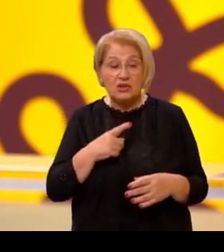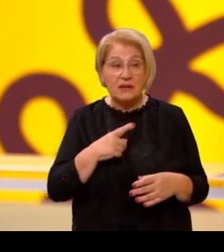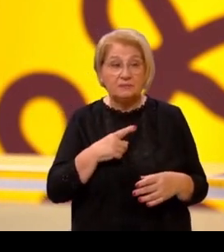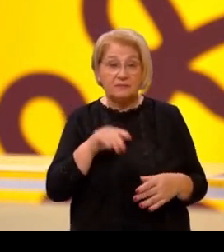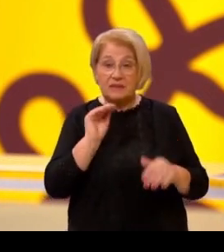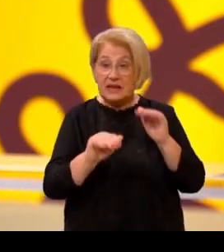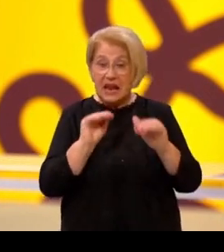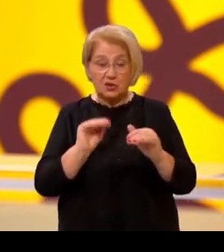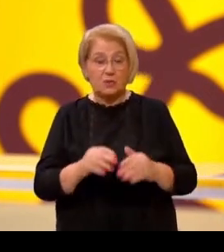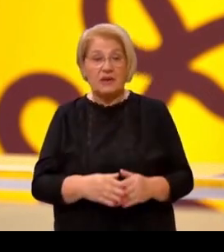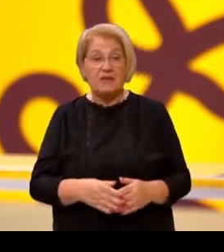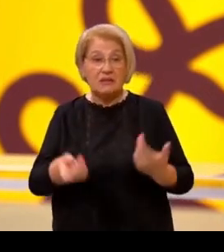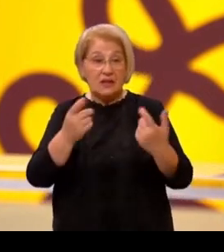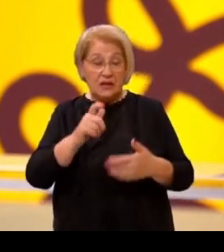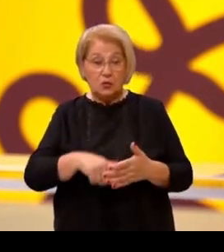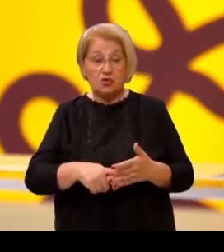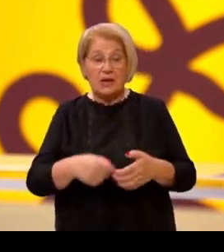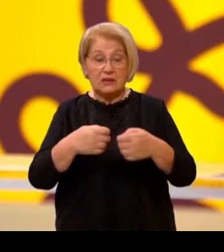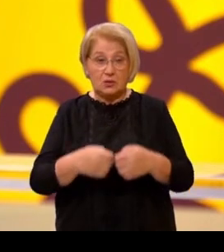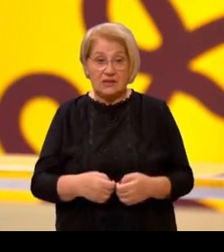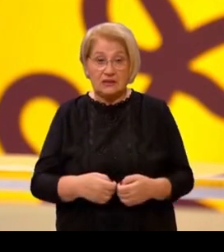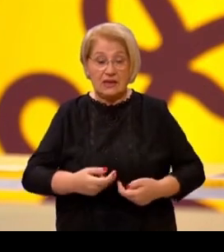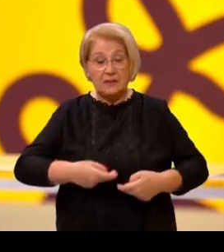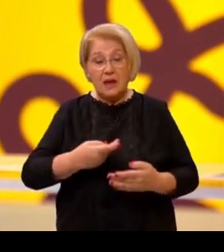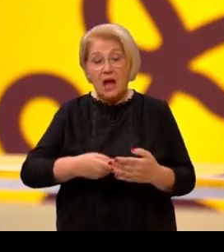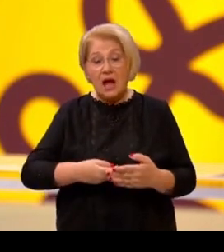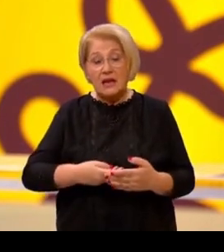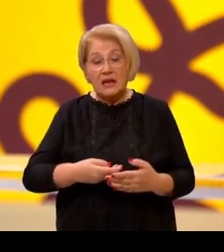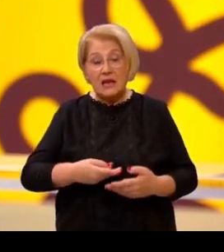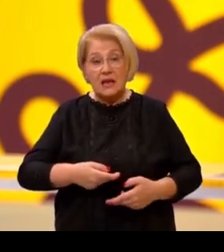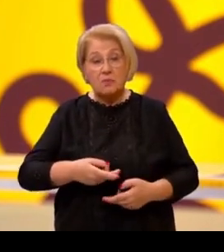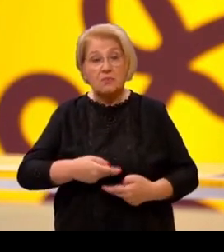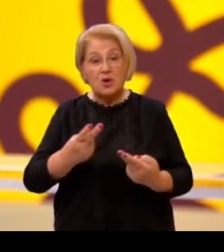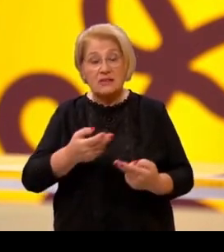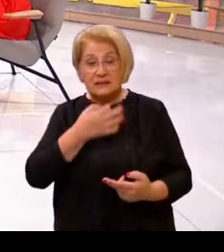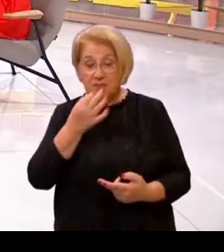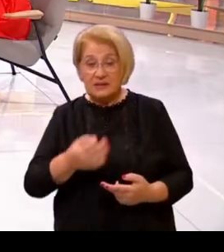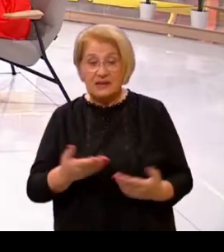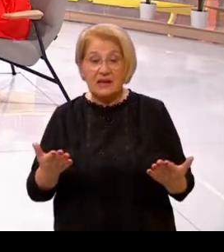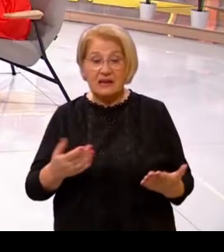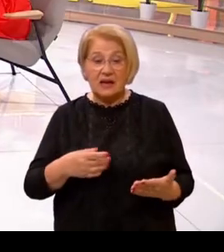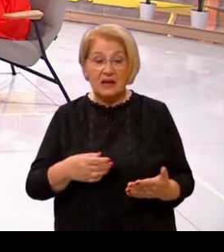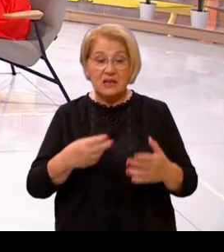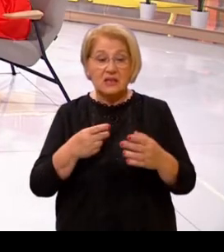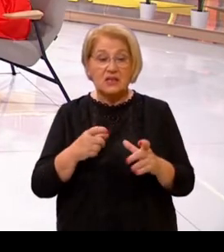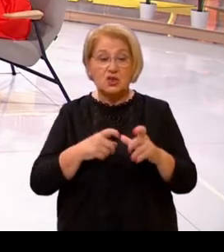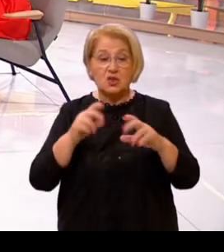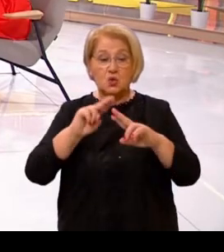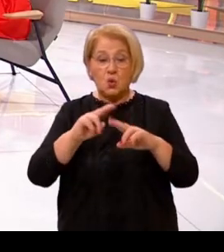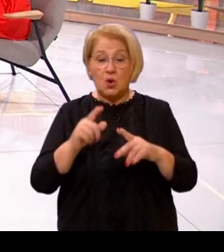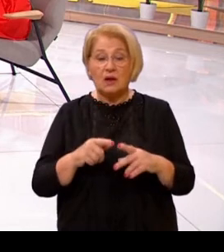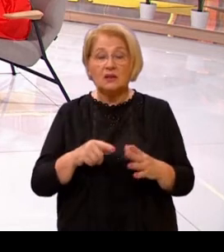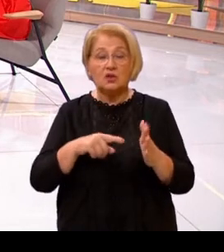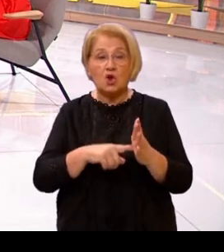prijaviti, učlaniti u Sindikat, ali i poslati našoj pravnoj službi pitanja. Kako se zove ta stranica? Suh.hr Suh